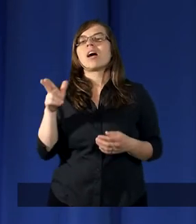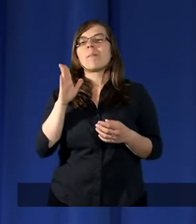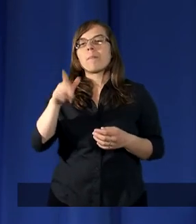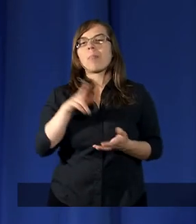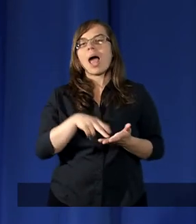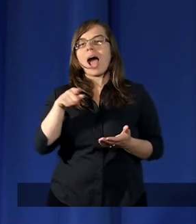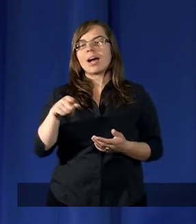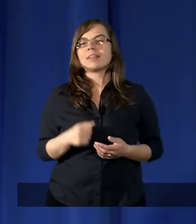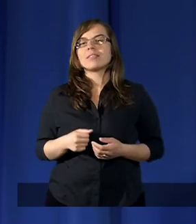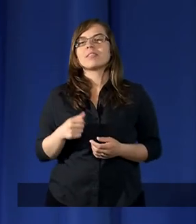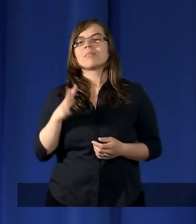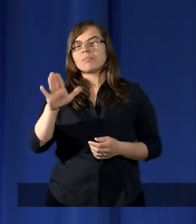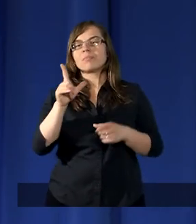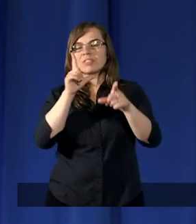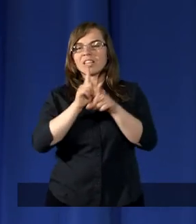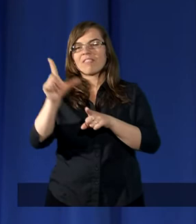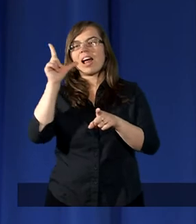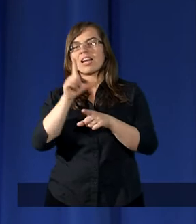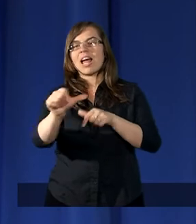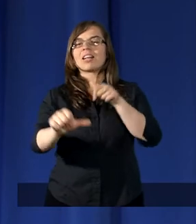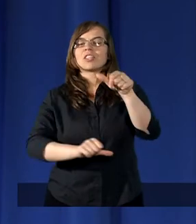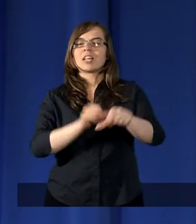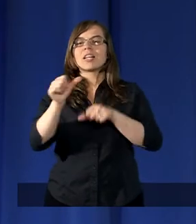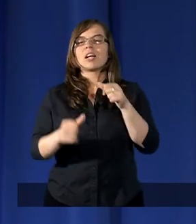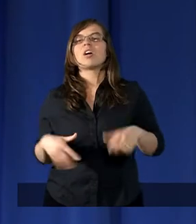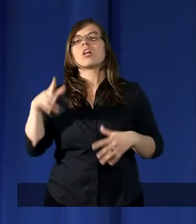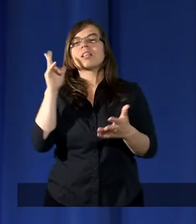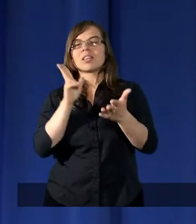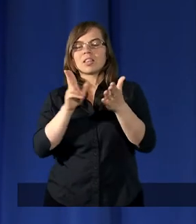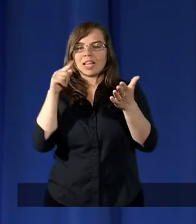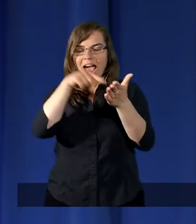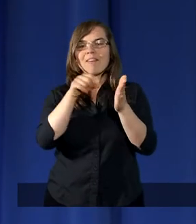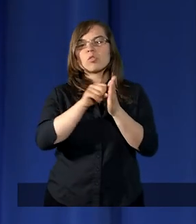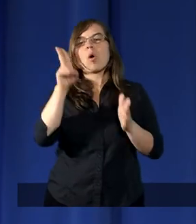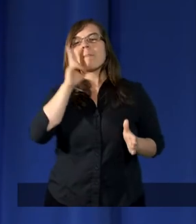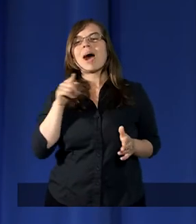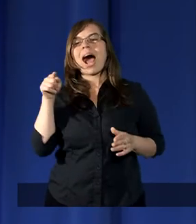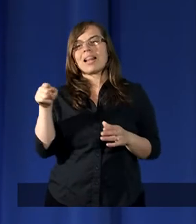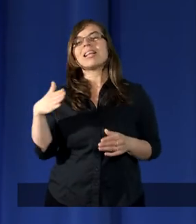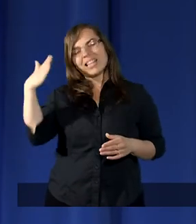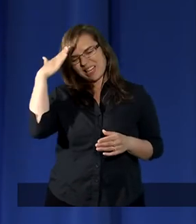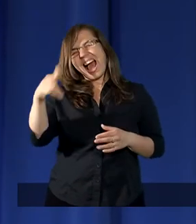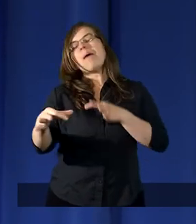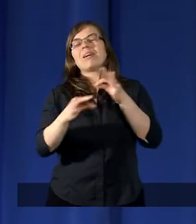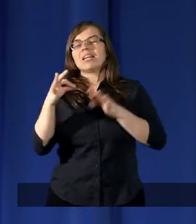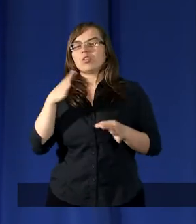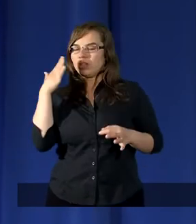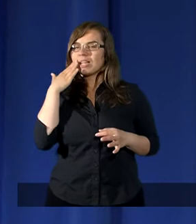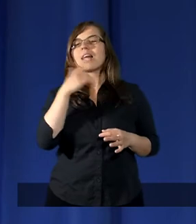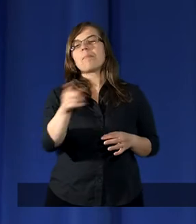12 lat trafiło do matki. Znamy tą historię.